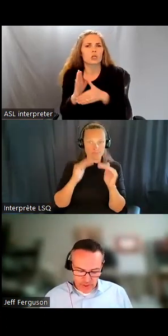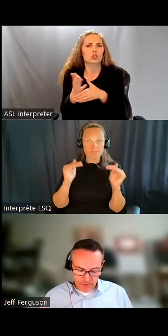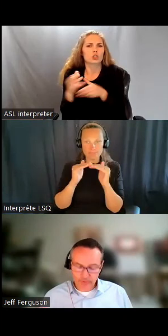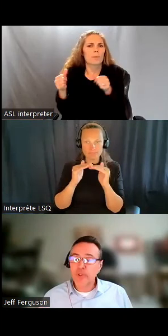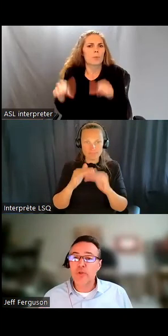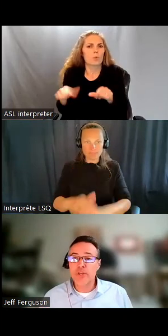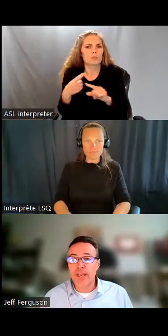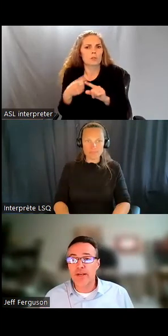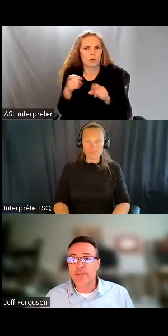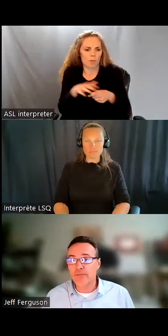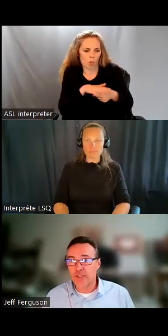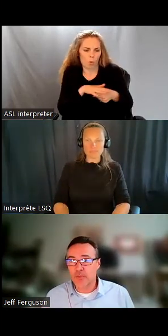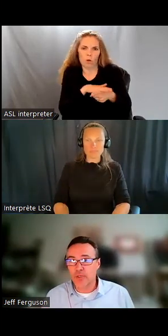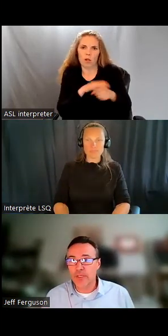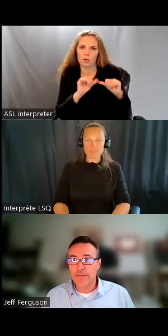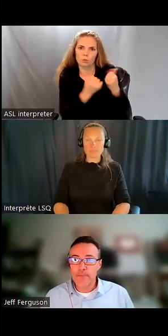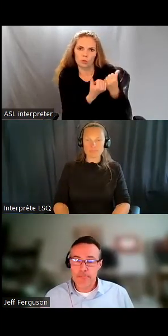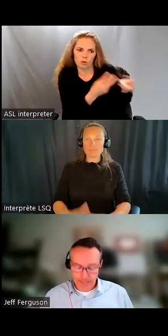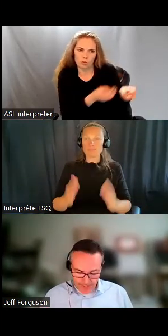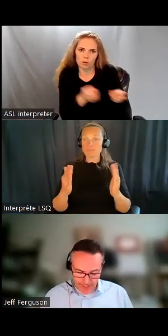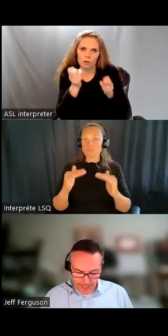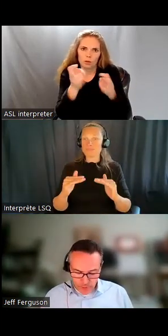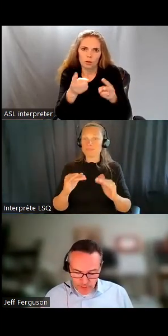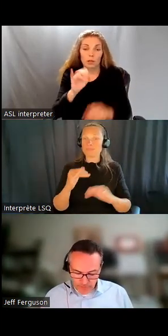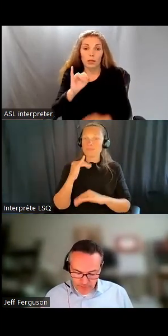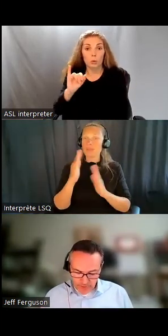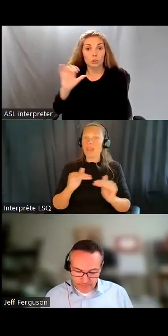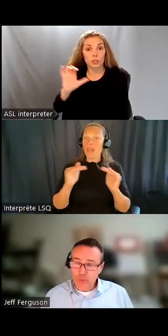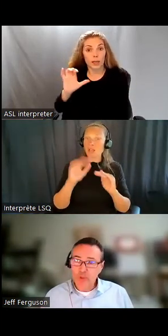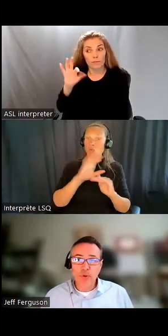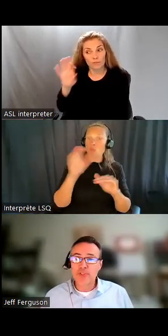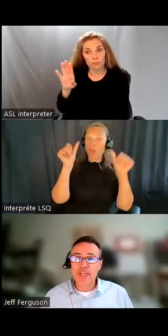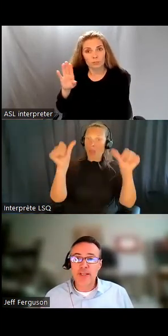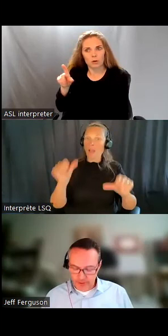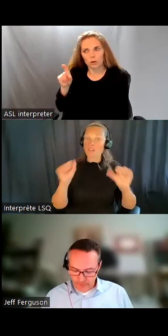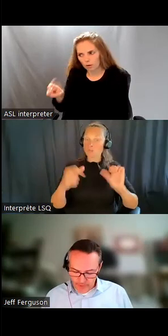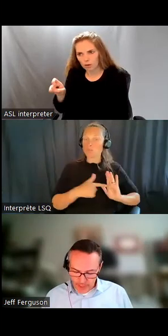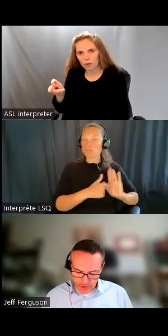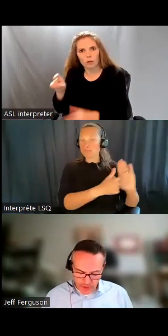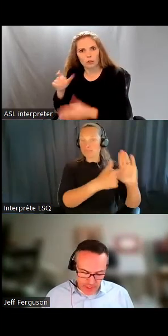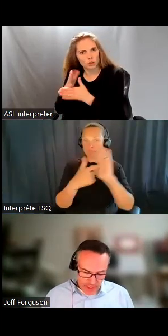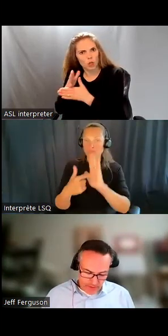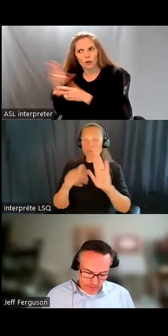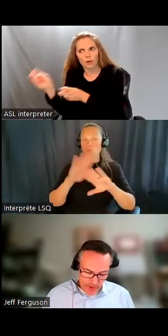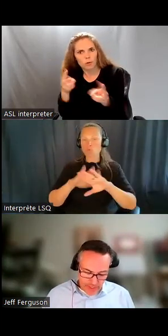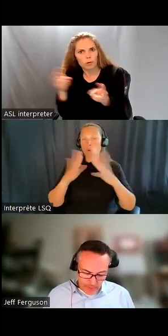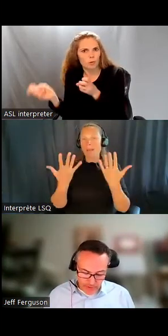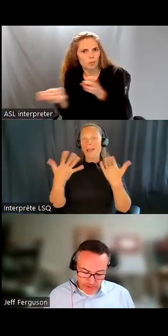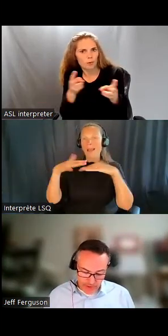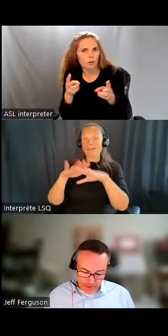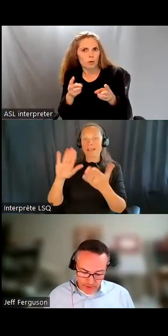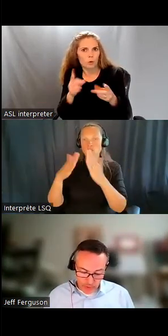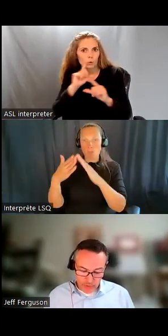Partagez des affiches d'Inclusion Canada ou d'intégration communautaire. On affiche